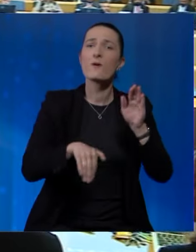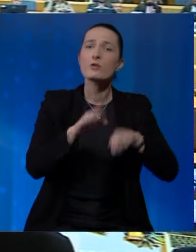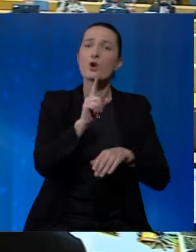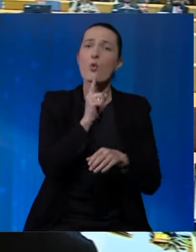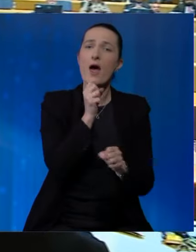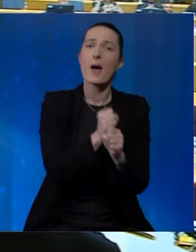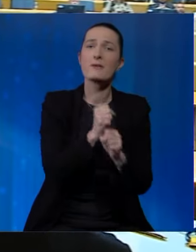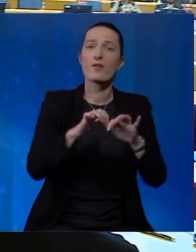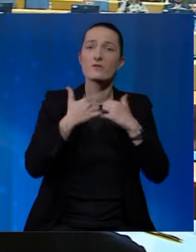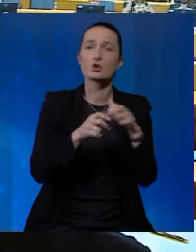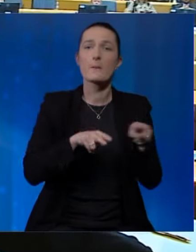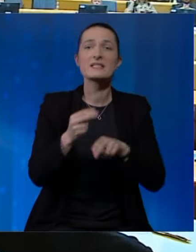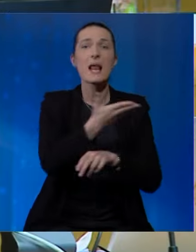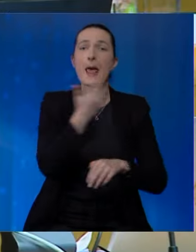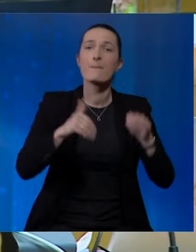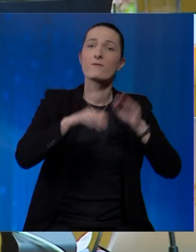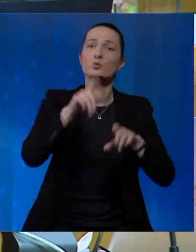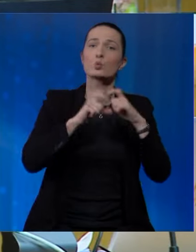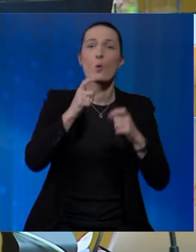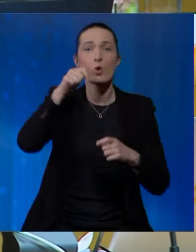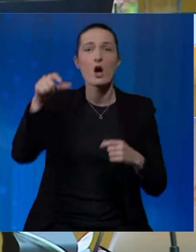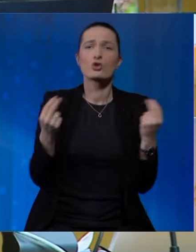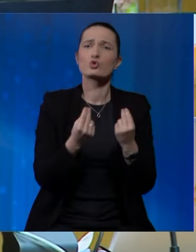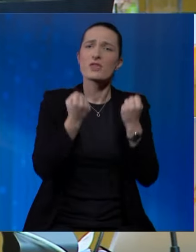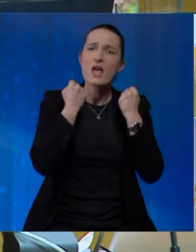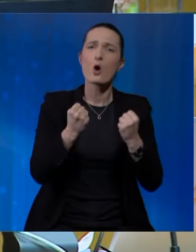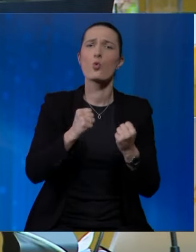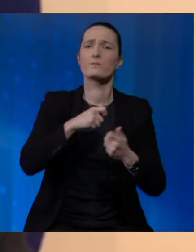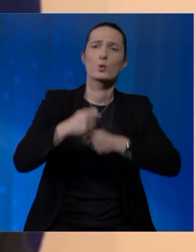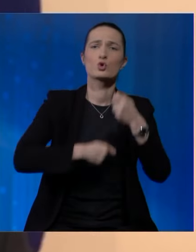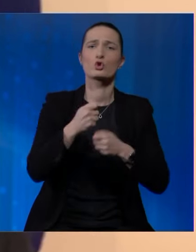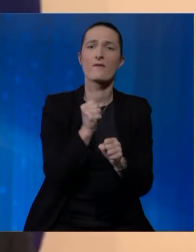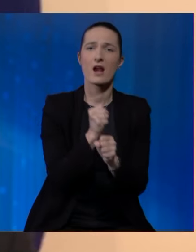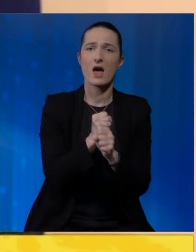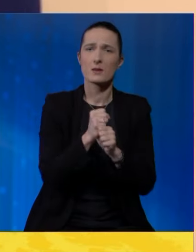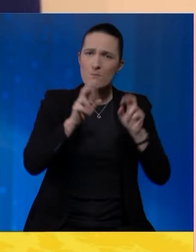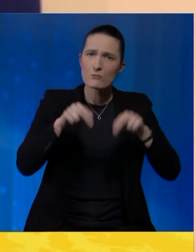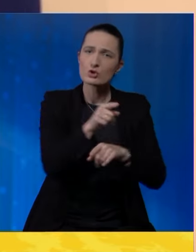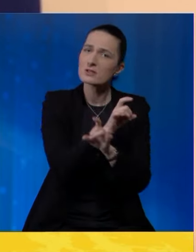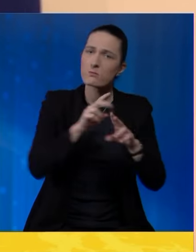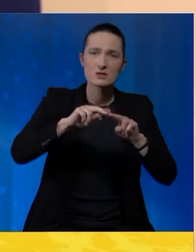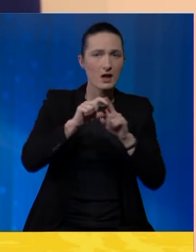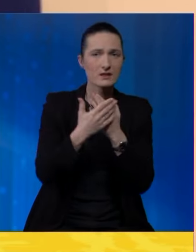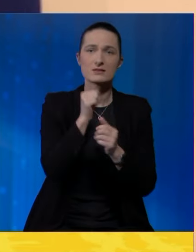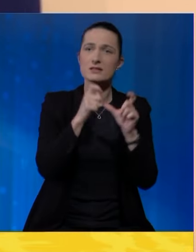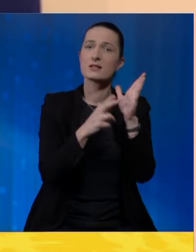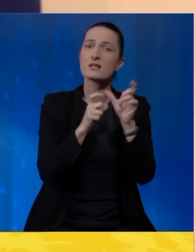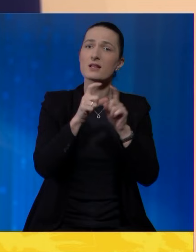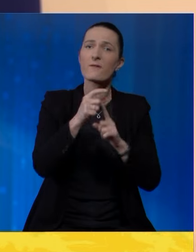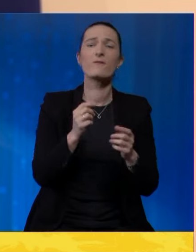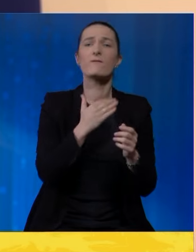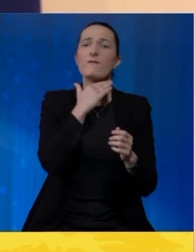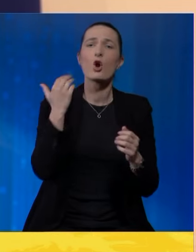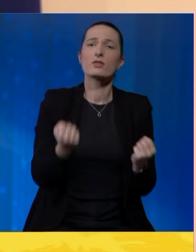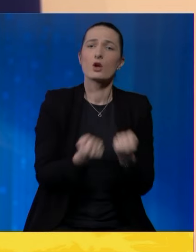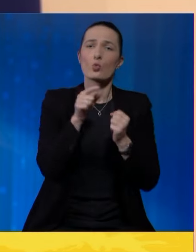viječe ministara nema većinu u Domu naroda, što je jako usložnjava rad. Možda li se bez HDZ-a i SNSD-a vrlo teško u ovom